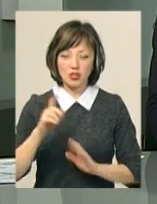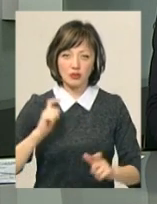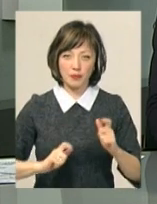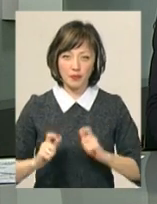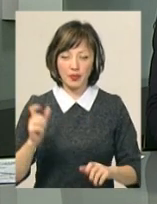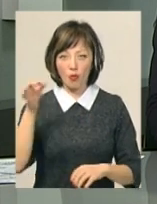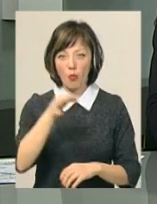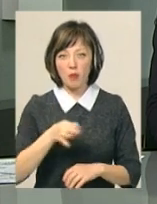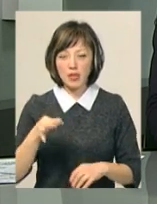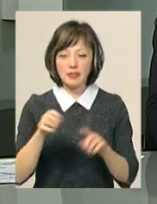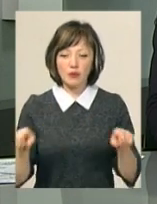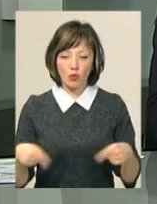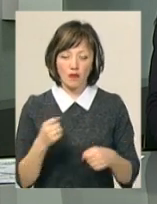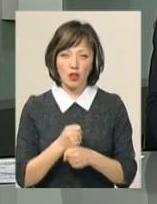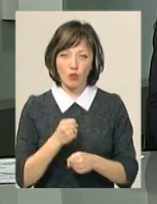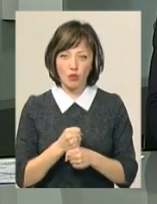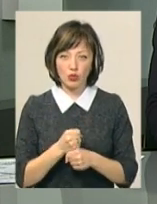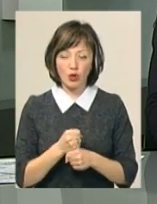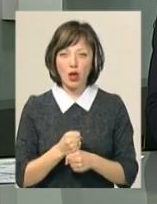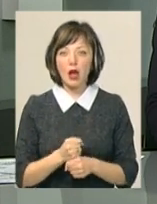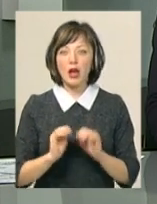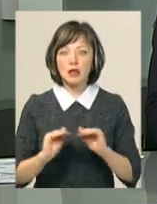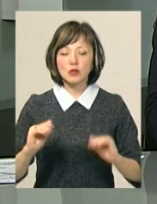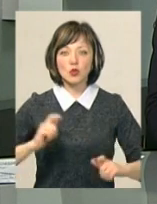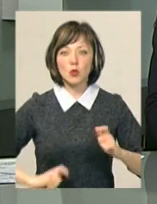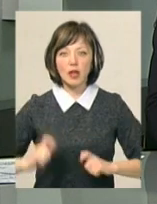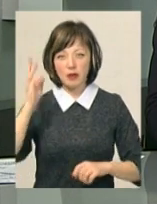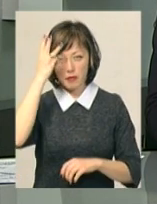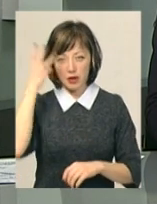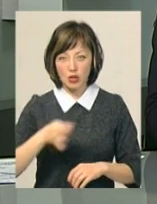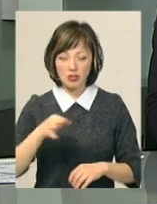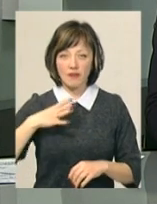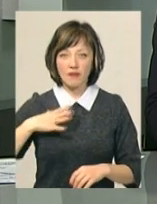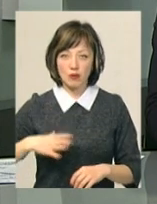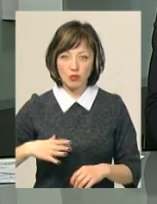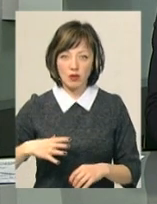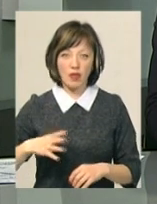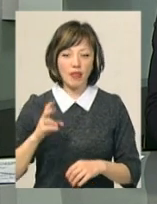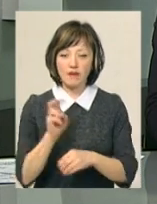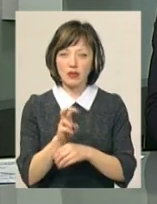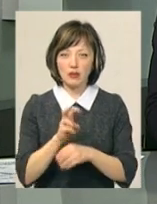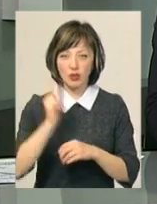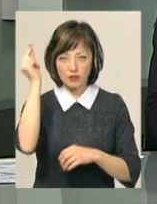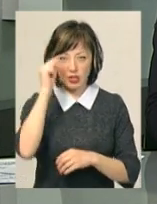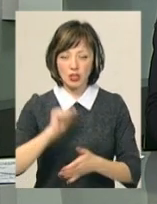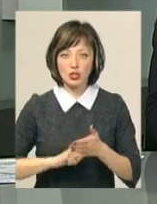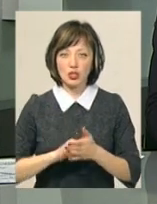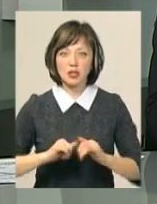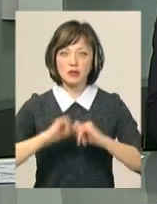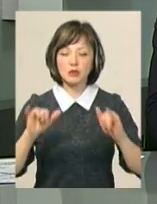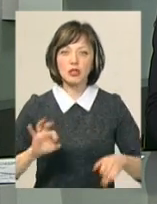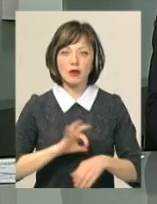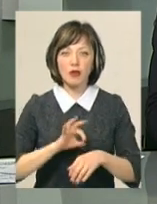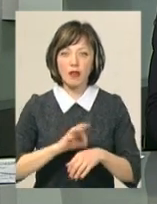заклади Хмельниччини відновили роботу. Нагадаю, школярі і студенти Хмельниччини вимушено не відвідували навчання через збільшення